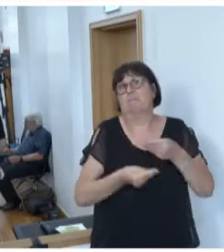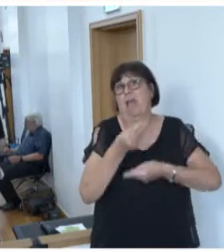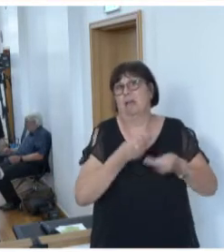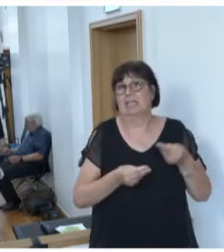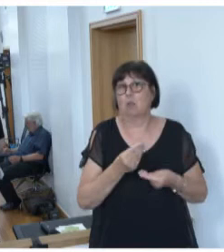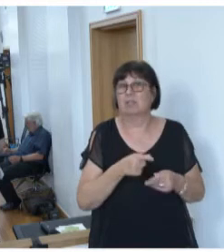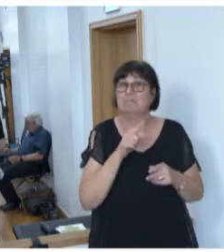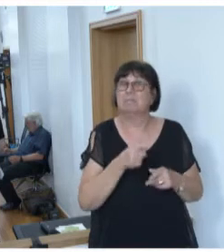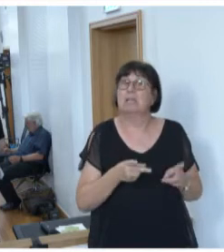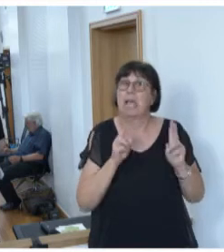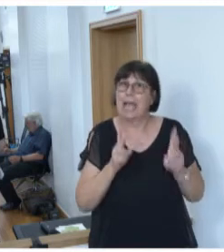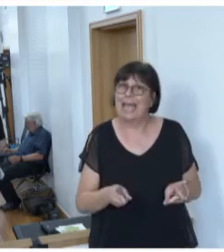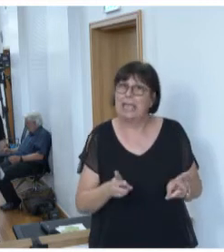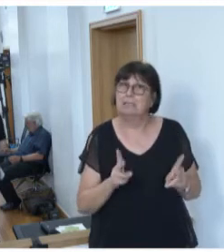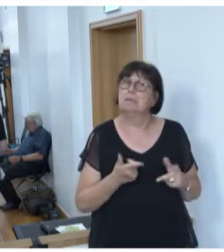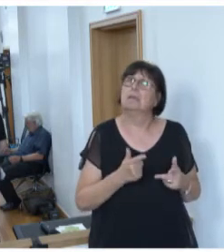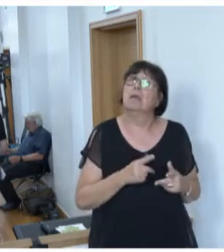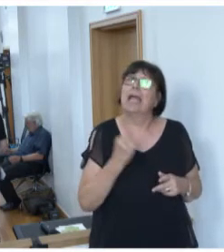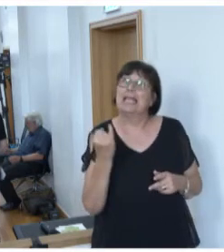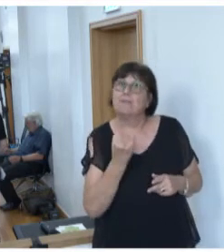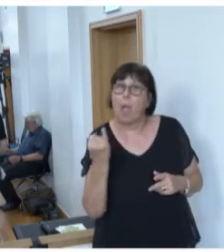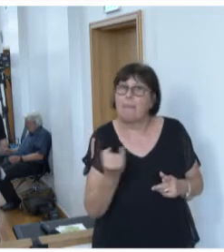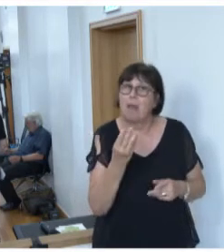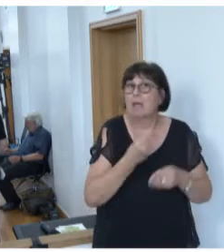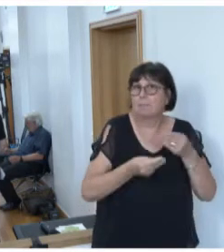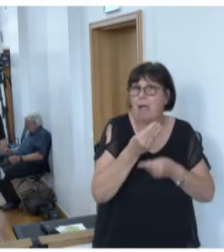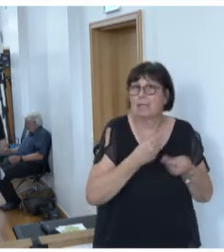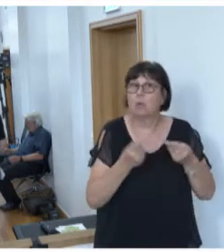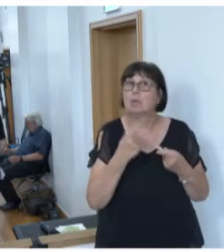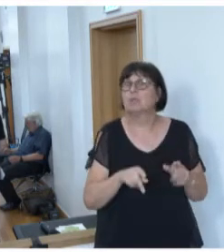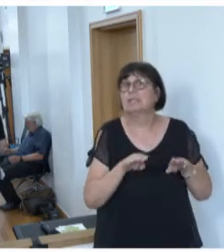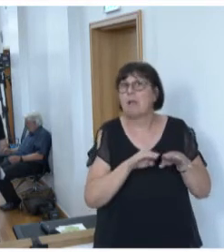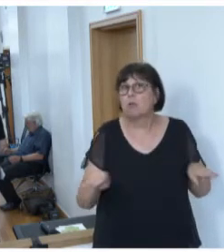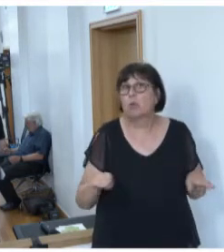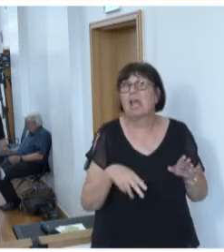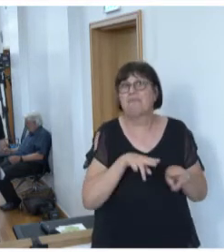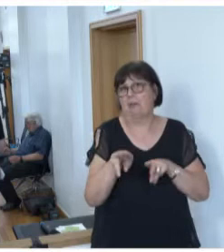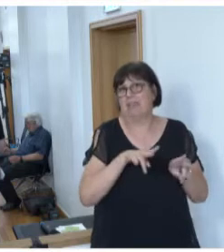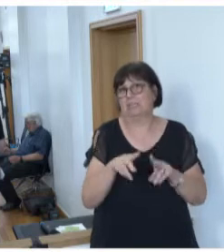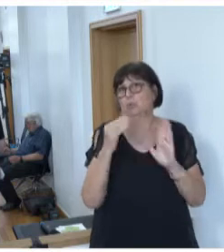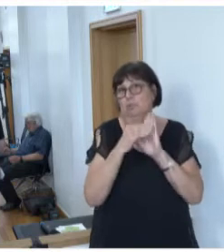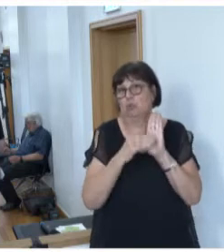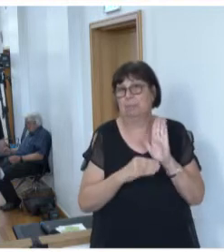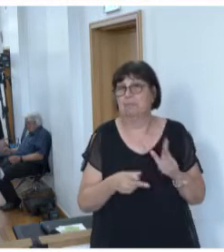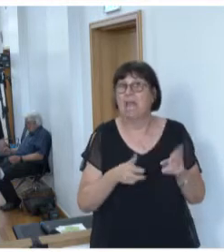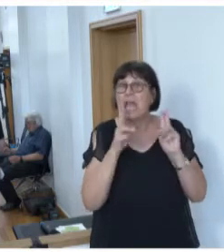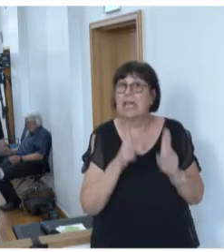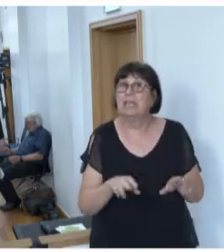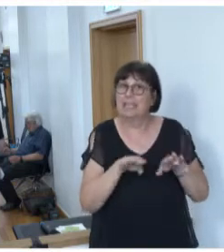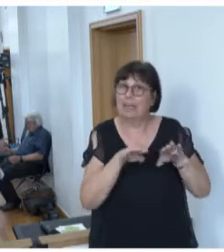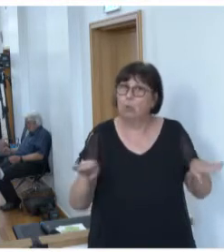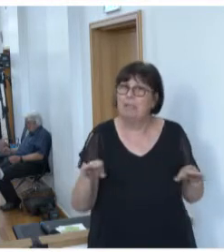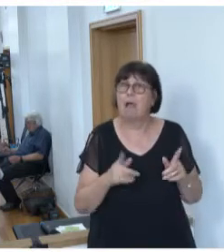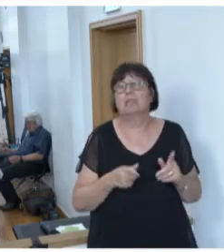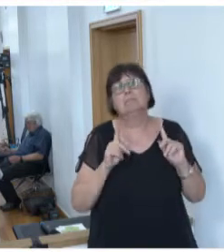informelle Selbstbestimmung und ist in der Bundesverfassung verankert. Die rechtlichen Grundlagen liegen